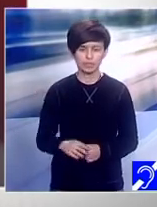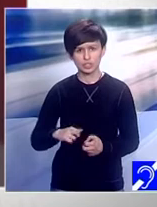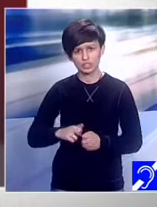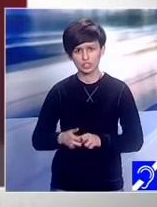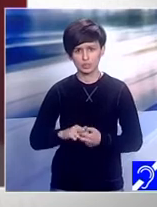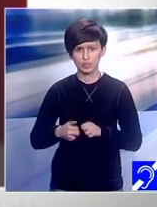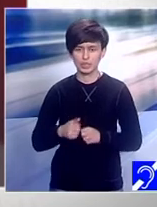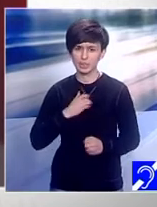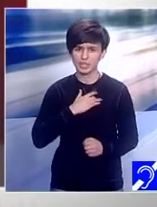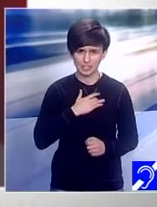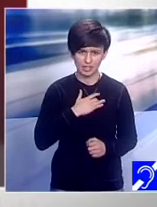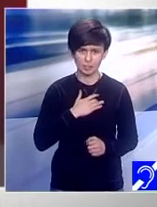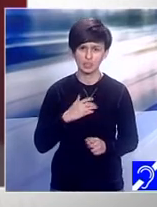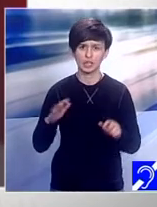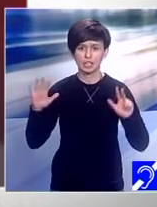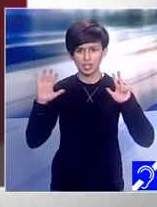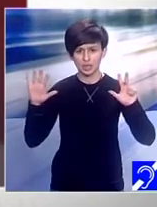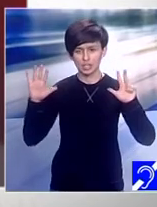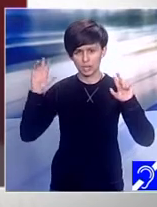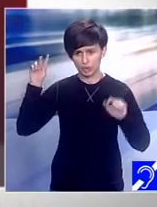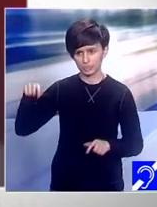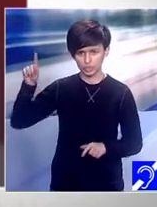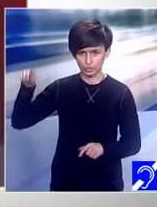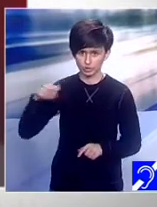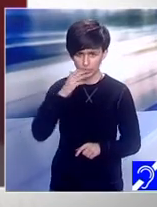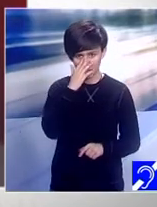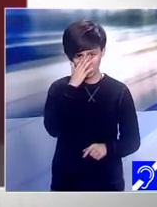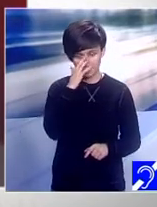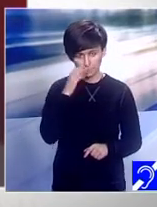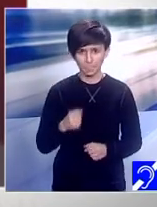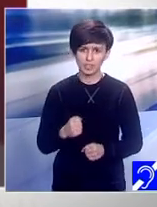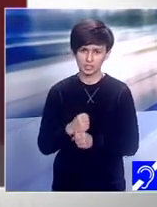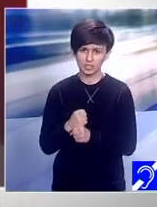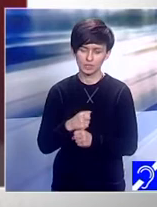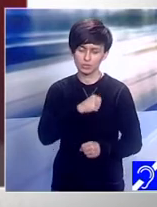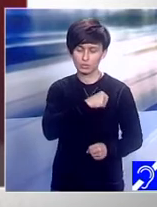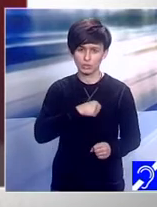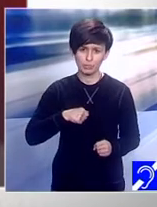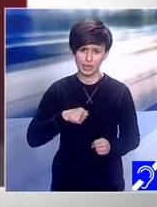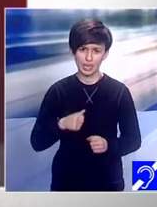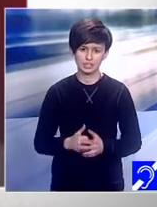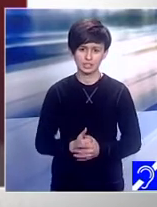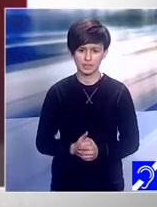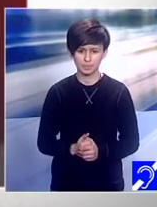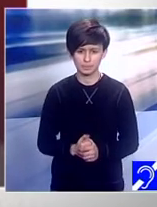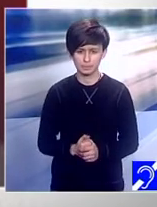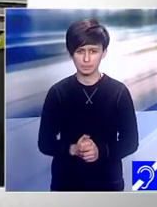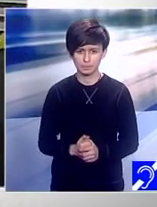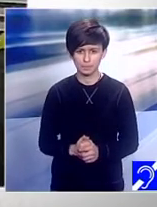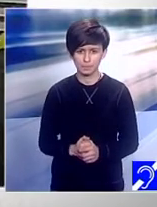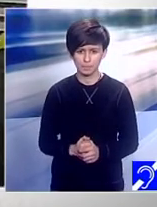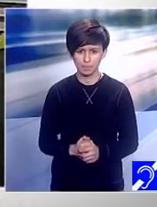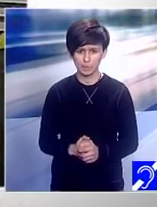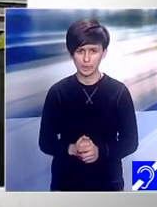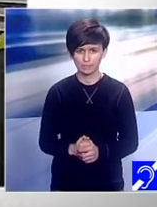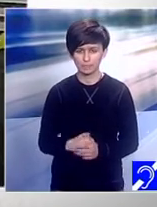cardiace. S-au rezolvat. Da, la oblun ne-am operat și de atunci ne-a mers foarte, foarte bine. Le spunem